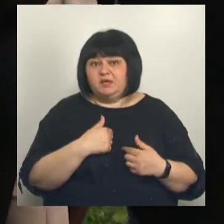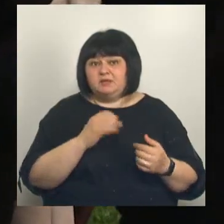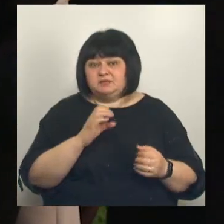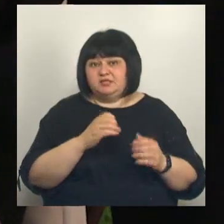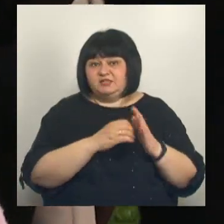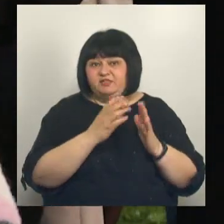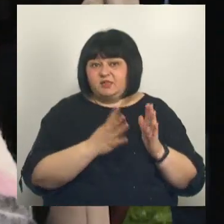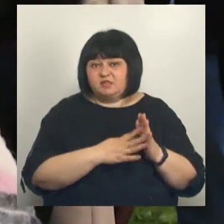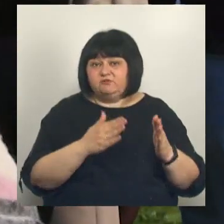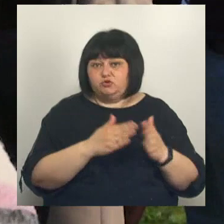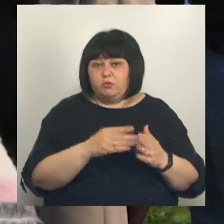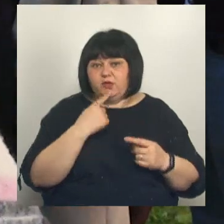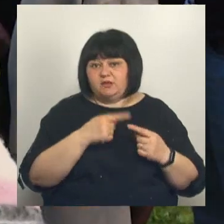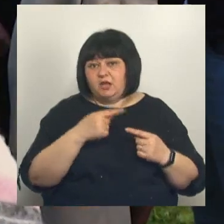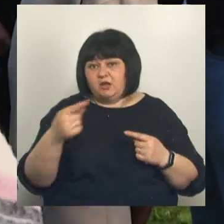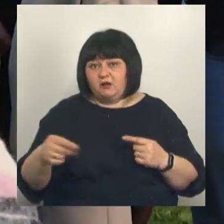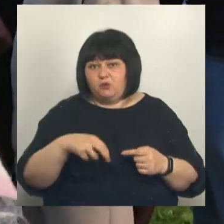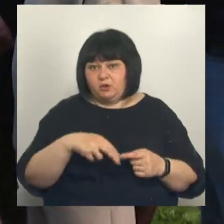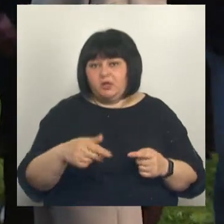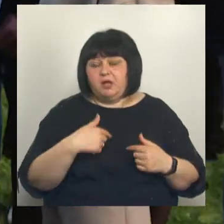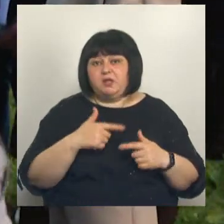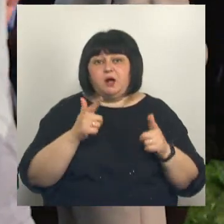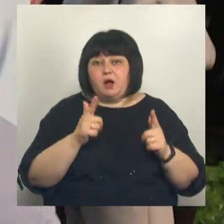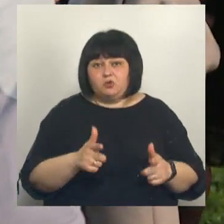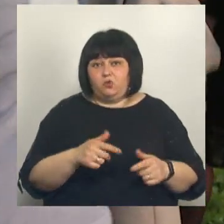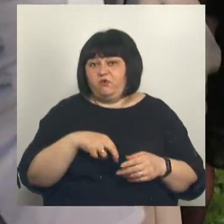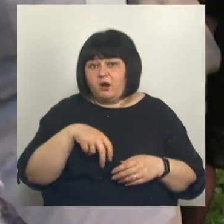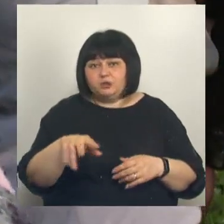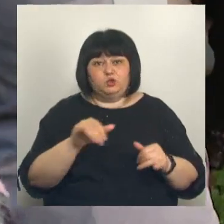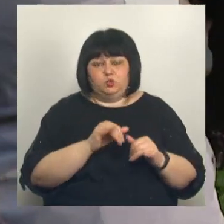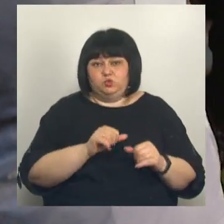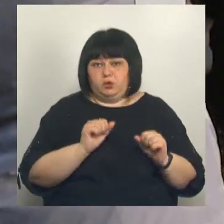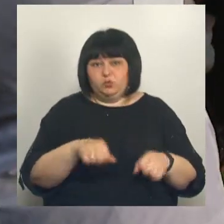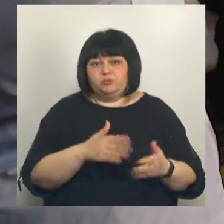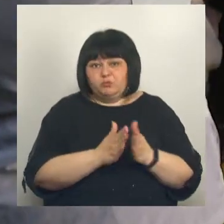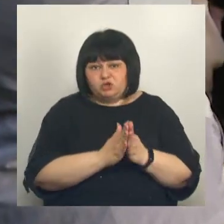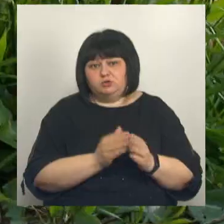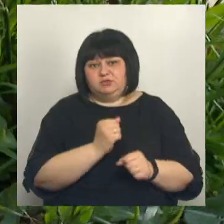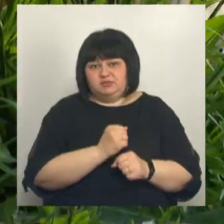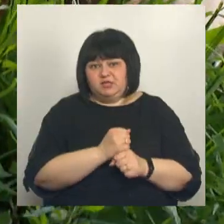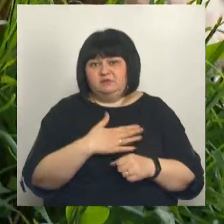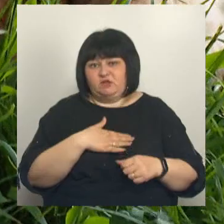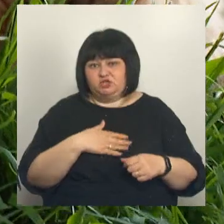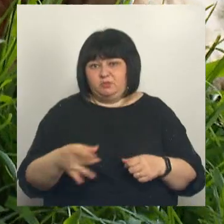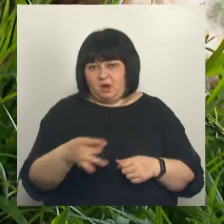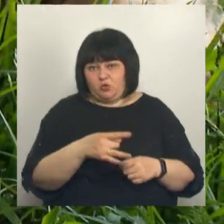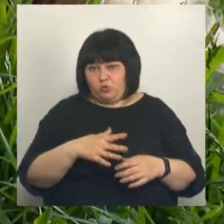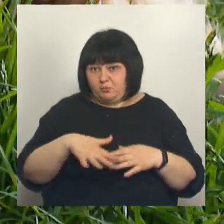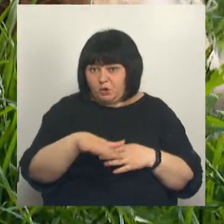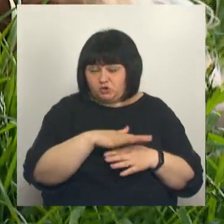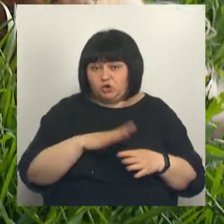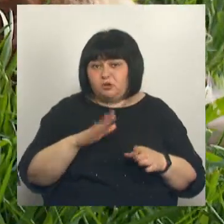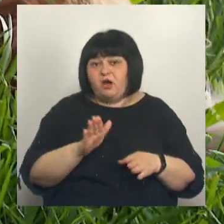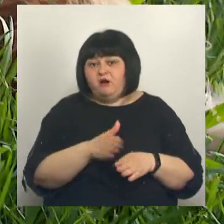19-го дома сюда далековато ходить, но я готова ходить куда угодно. В принципе, сделайте ее, пожалуйста, в нашем районе. Площадку для